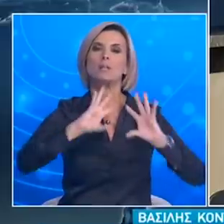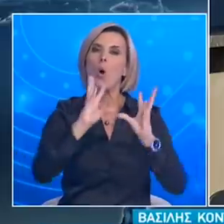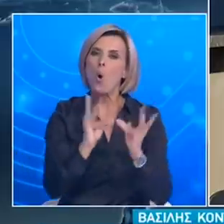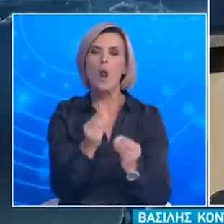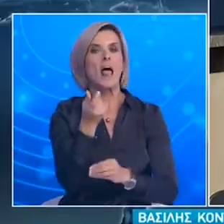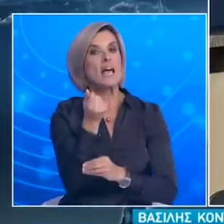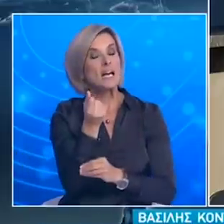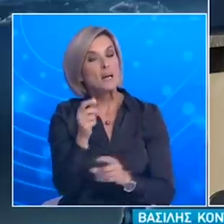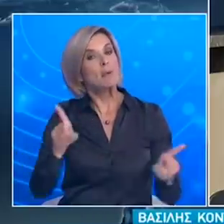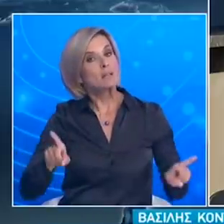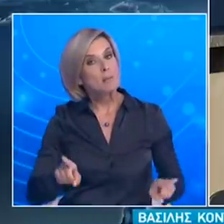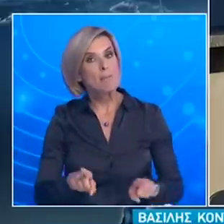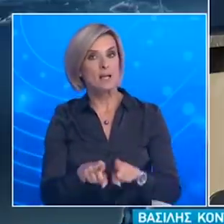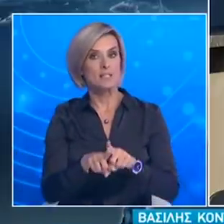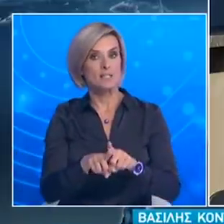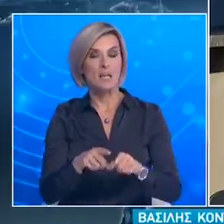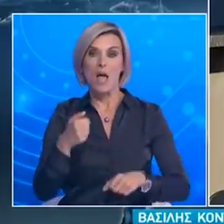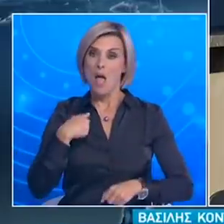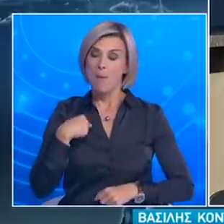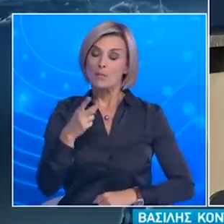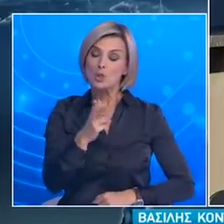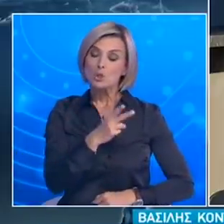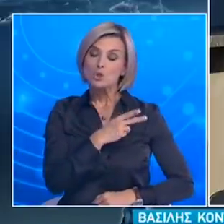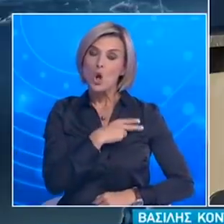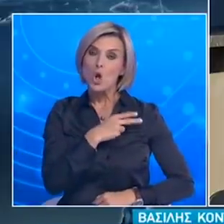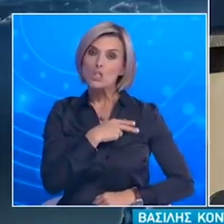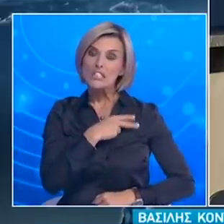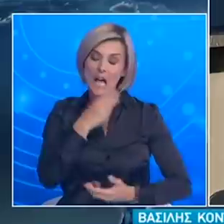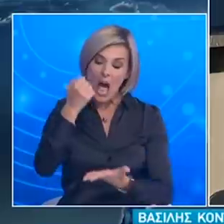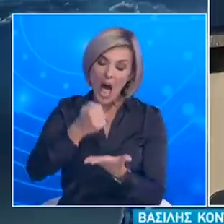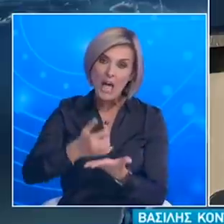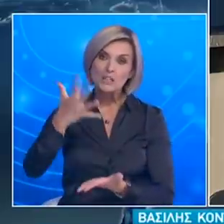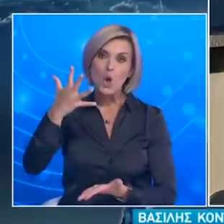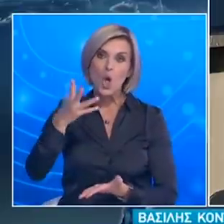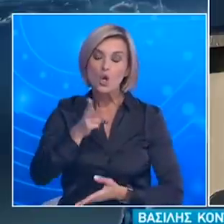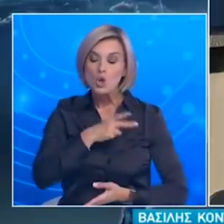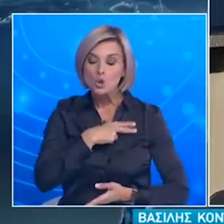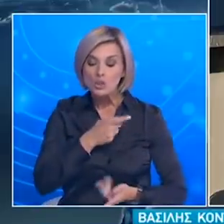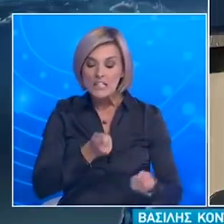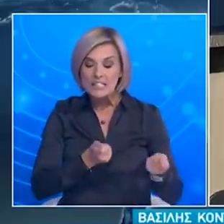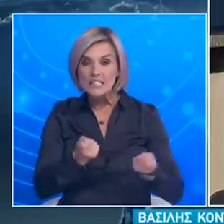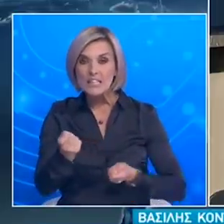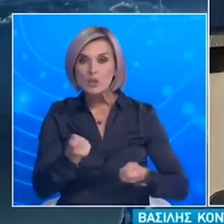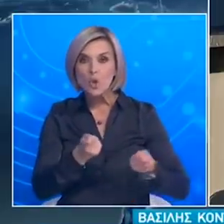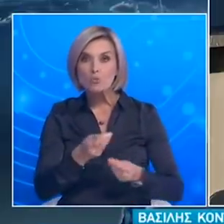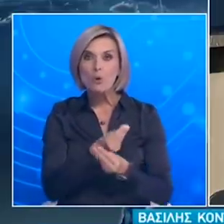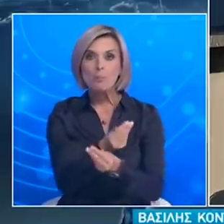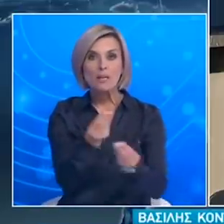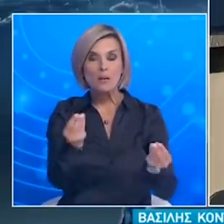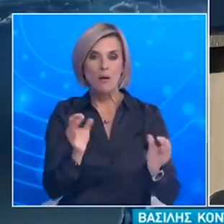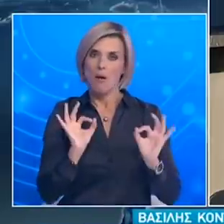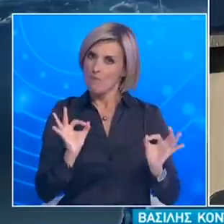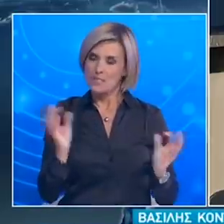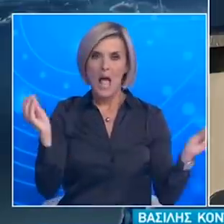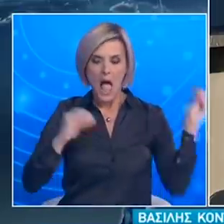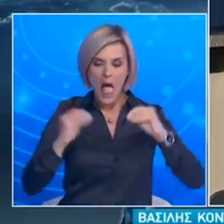χρήμα Οι δωρές αυτές αξιοποιούνται και έχουν αξιοποιηθεί στο έπακρο Για τον εξοπλισμό που αναφέρεται βεβαίως